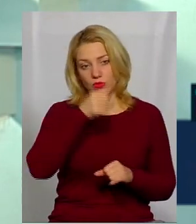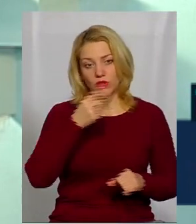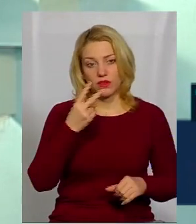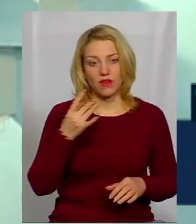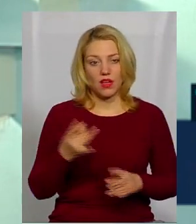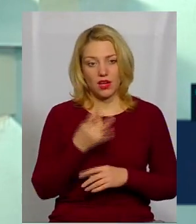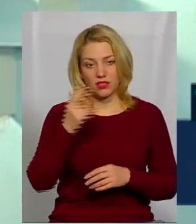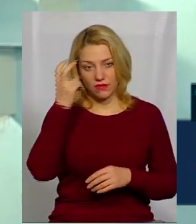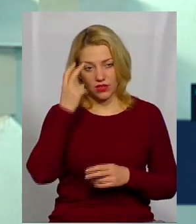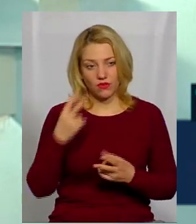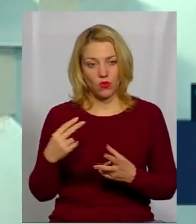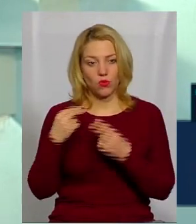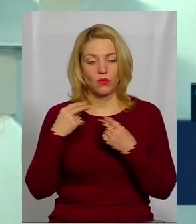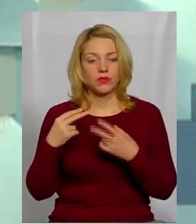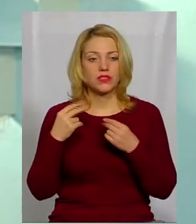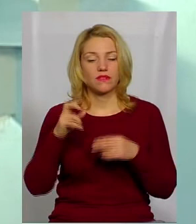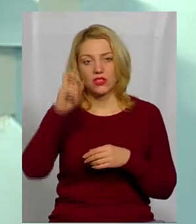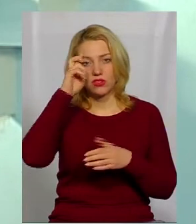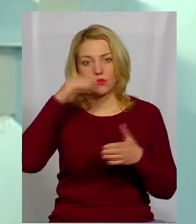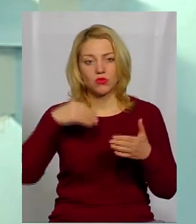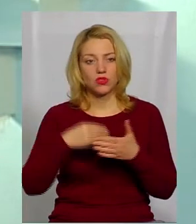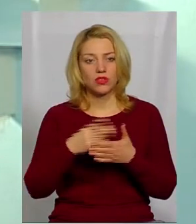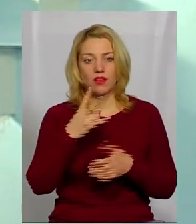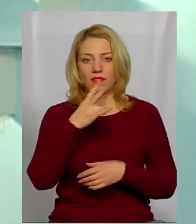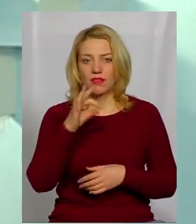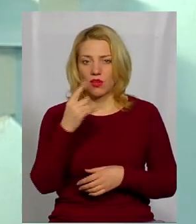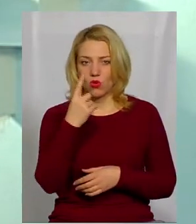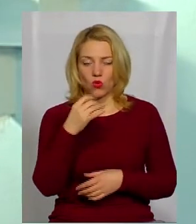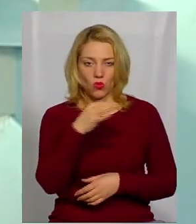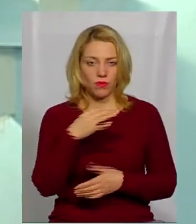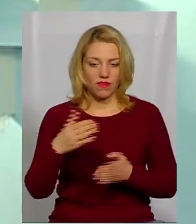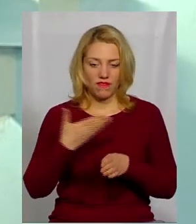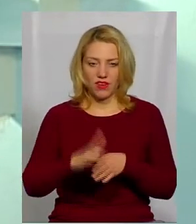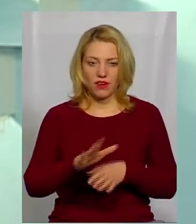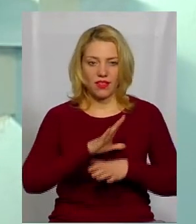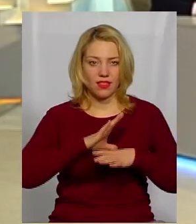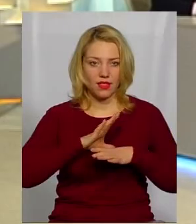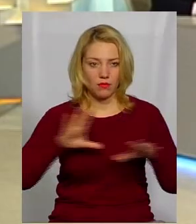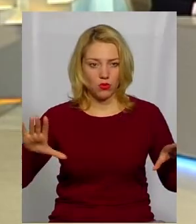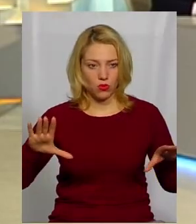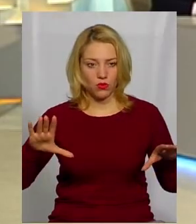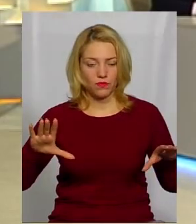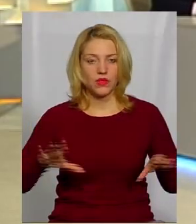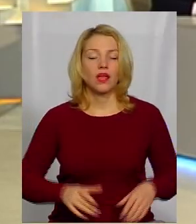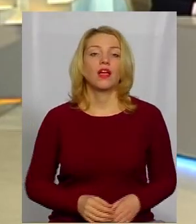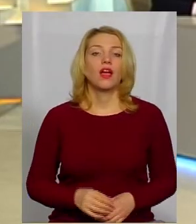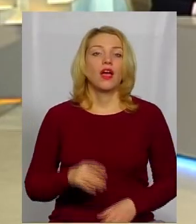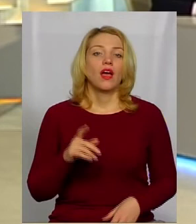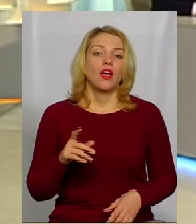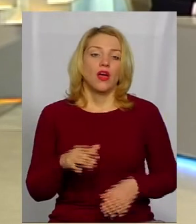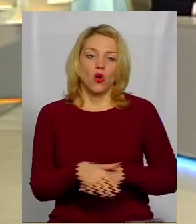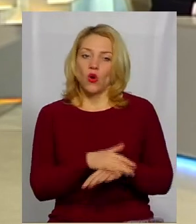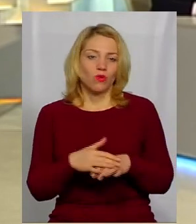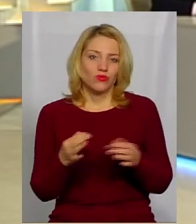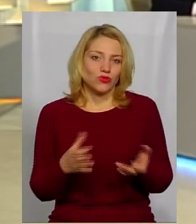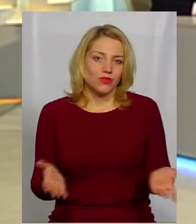Київ обіцяв з державного бюджету фінансування, ні копійки не було виділено. А громада? Громада